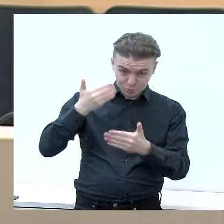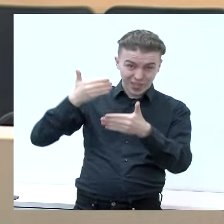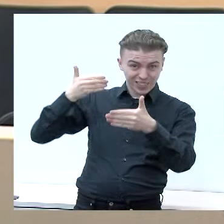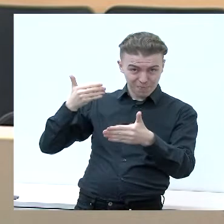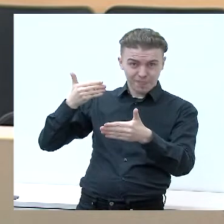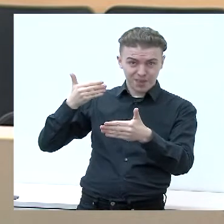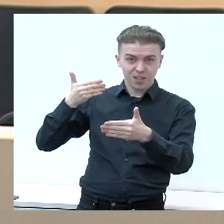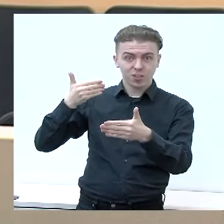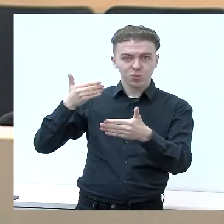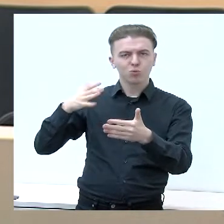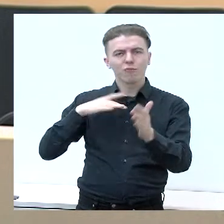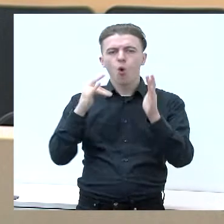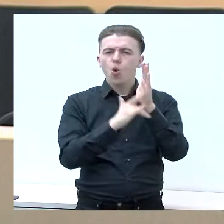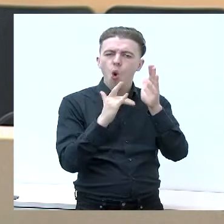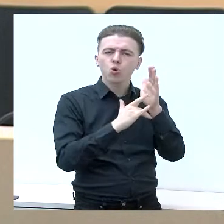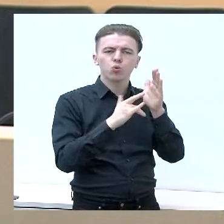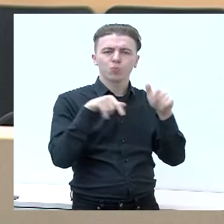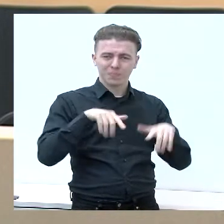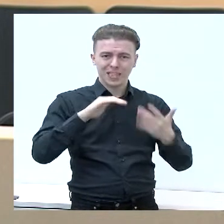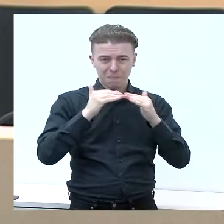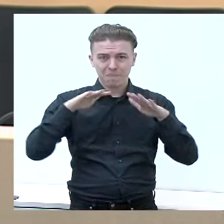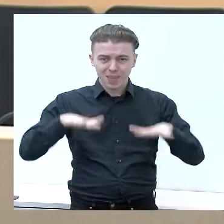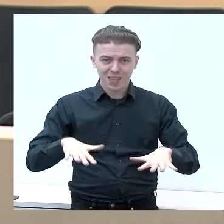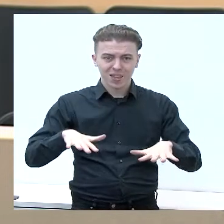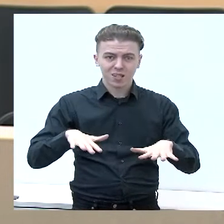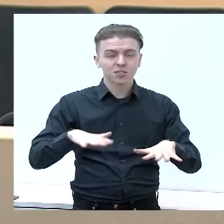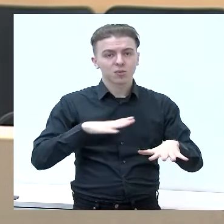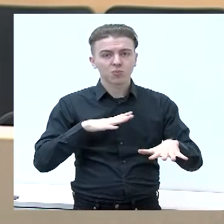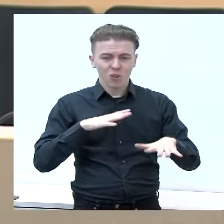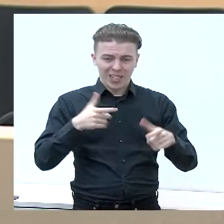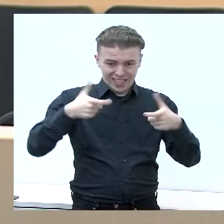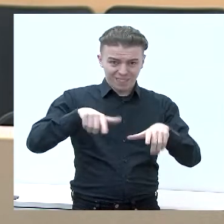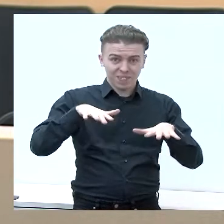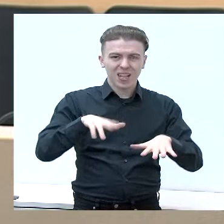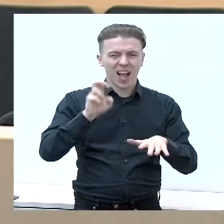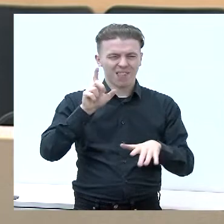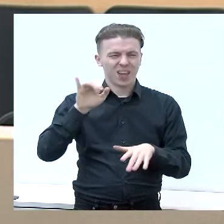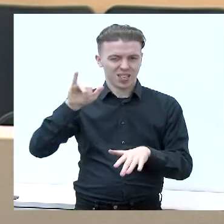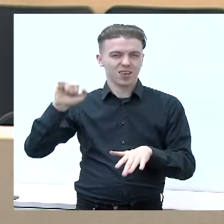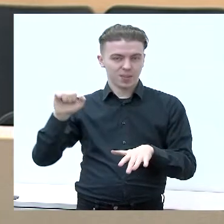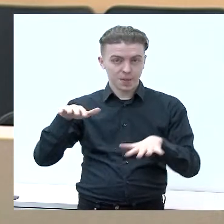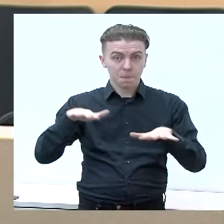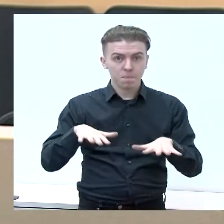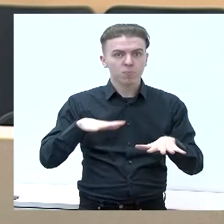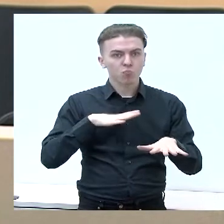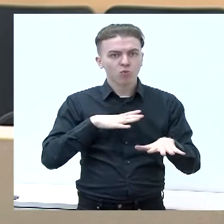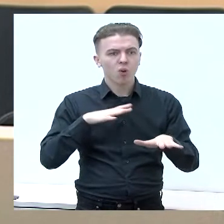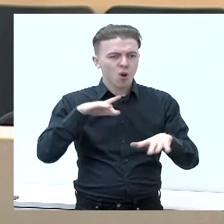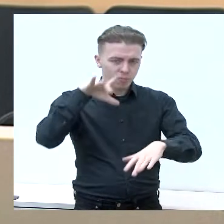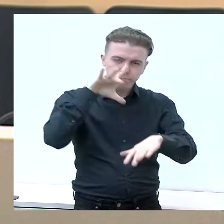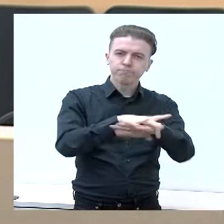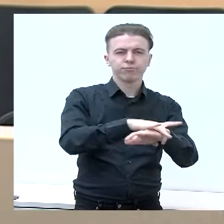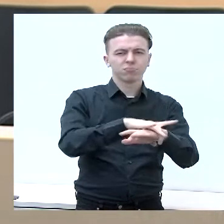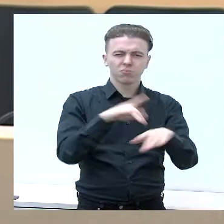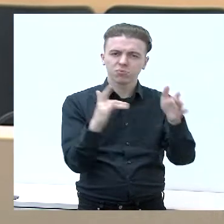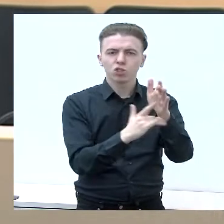korupciinius atvejus įvykusius Kalvarijui, Kalvarijose valdybėje, kur kažkas tai buvo pagauti darant kažką